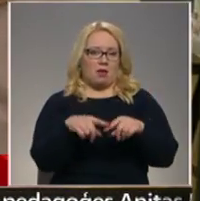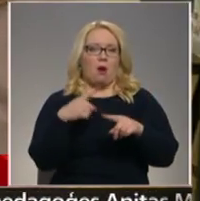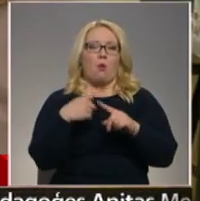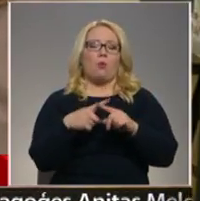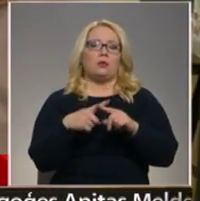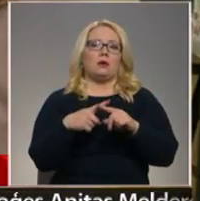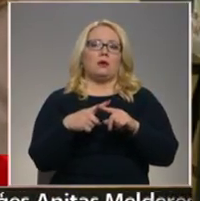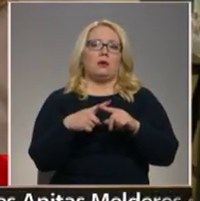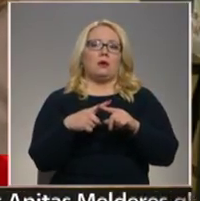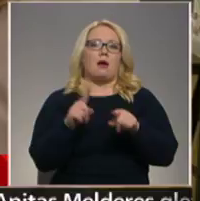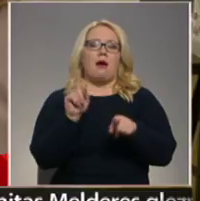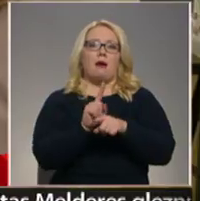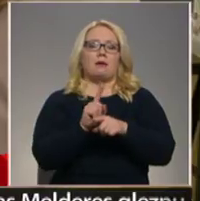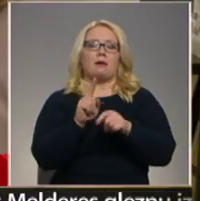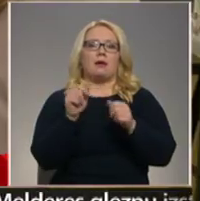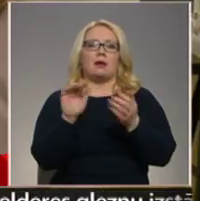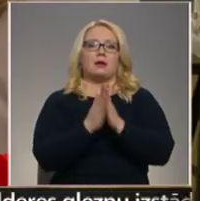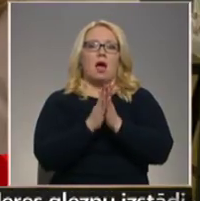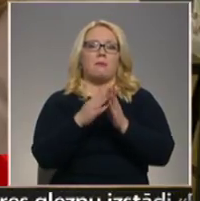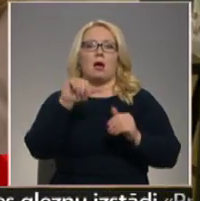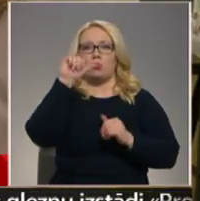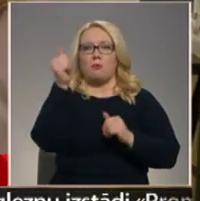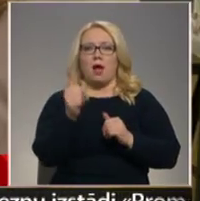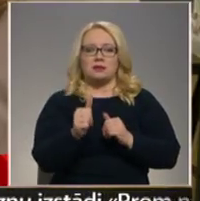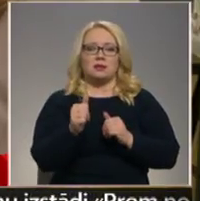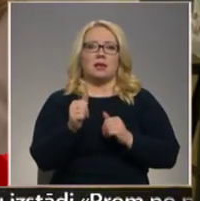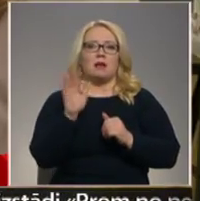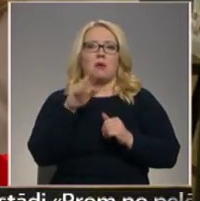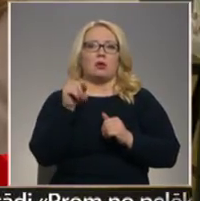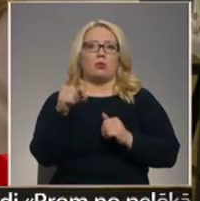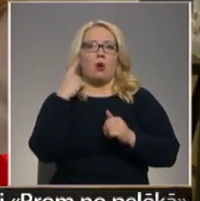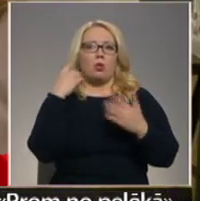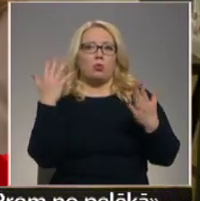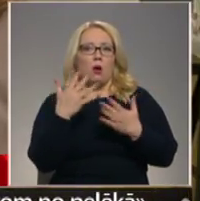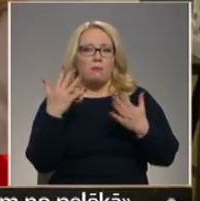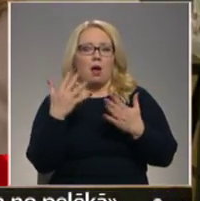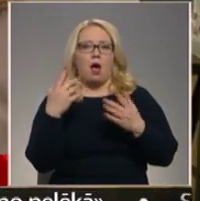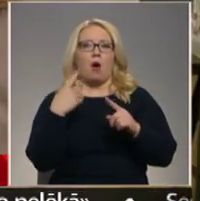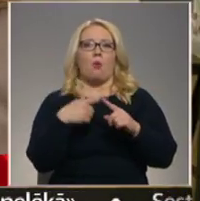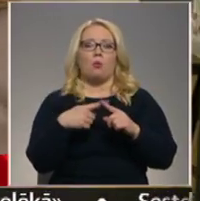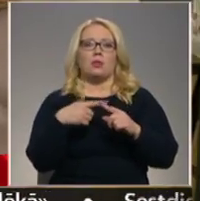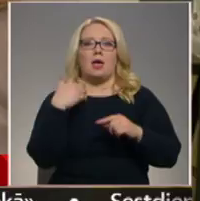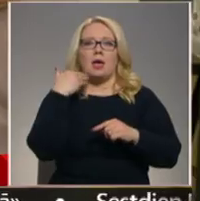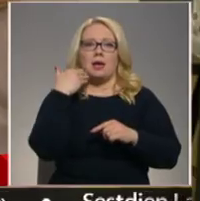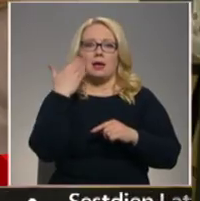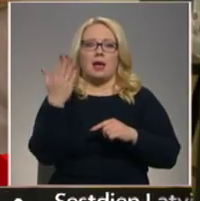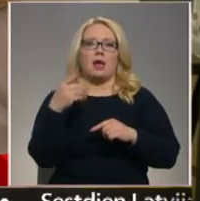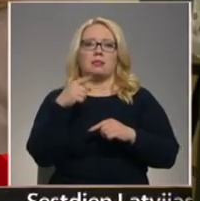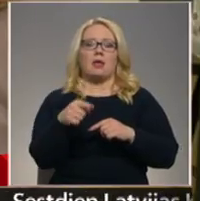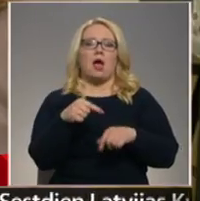arī grāmatu mākslinieki lielā mērā par to domā divās dimensijās. tad, kad ir tādu